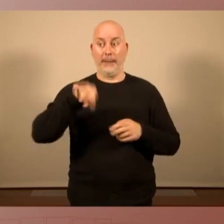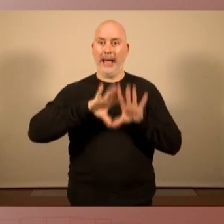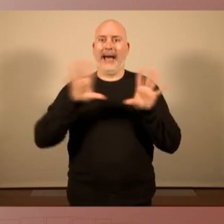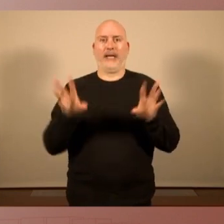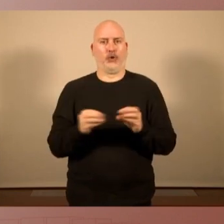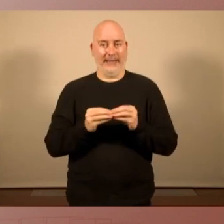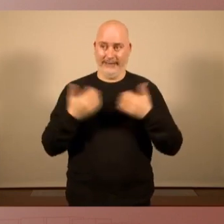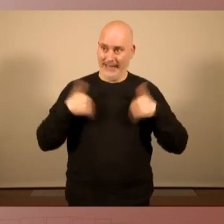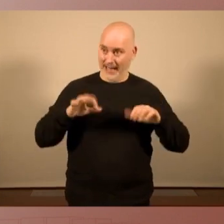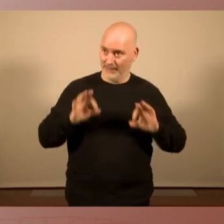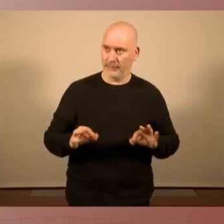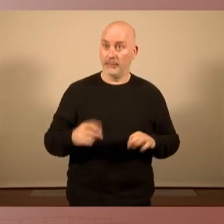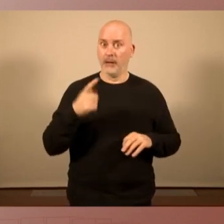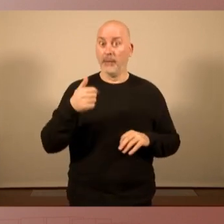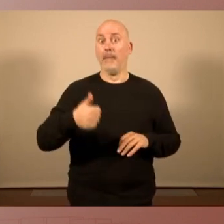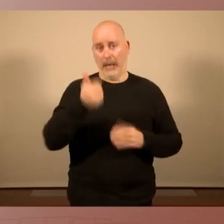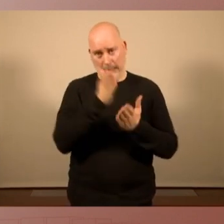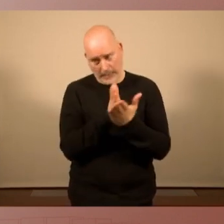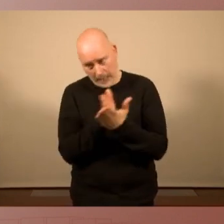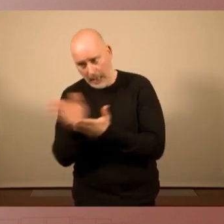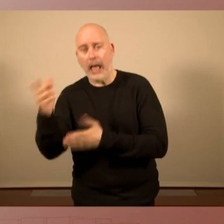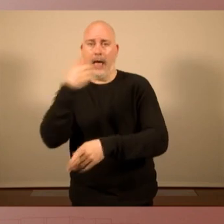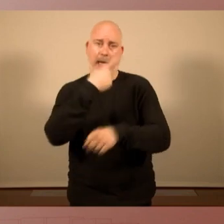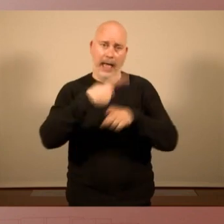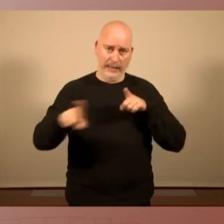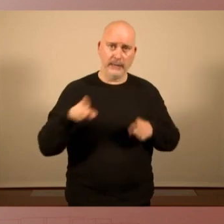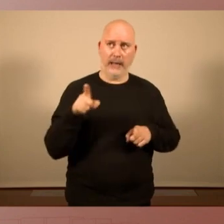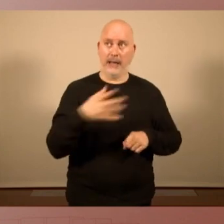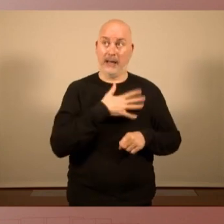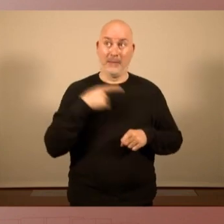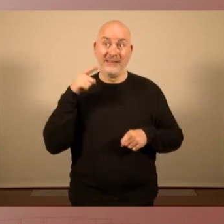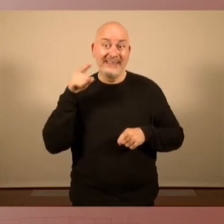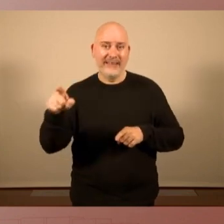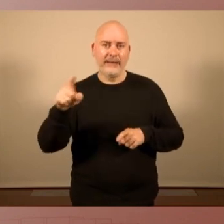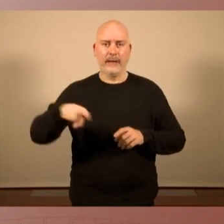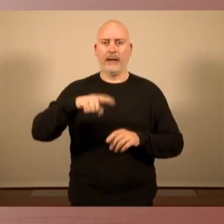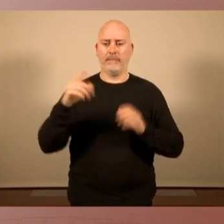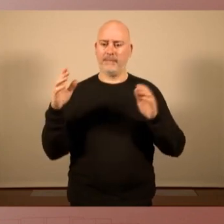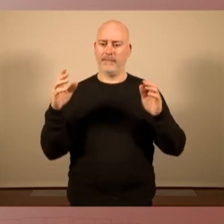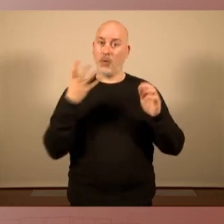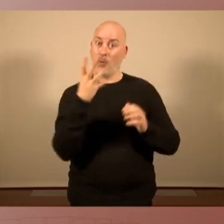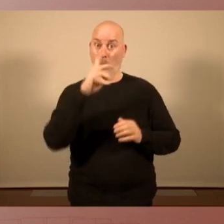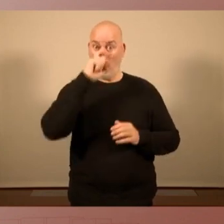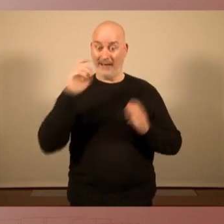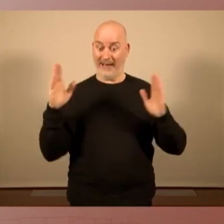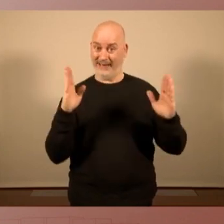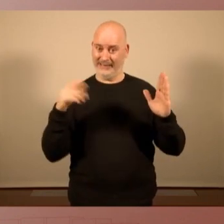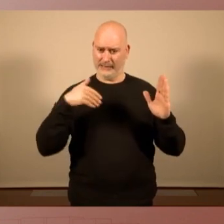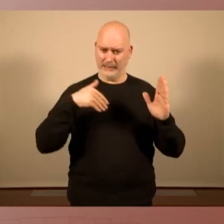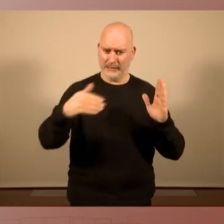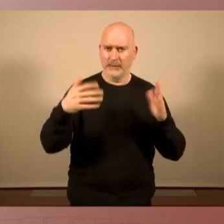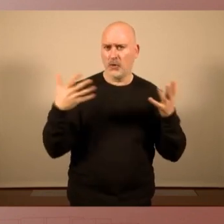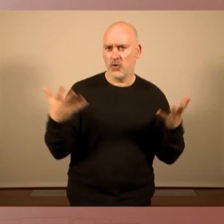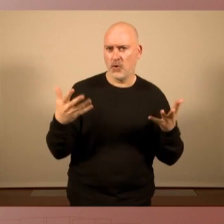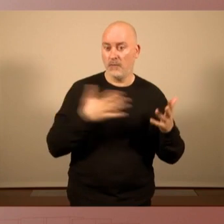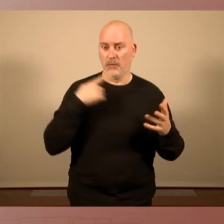però també hi un altre vessant que explicava abans la Dolors, que és l'enfocament de legislatura, un enfocament de confrontació